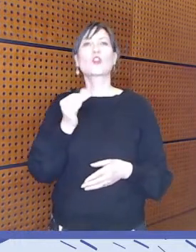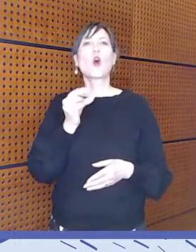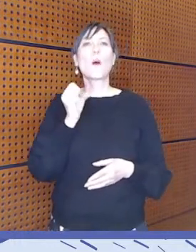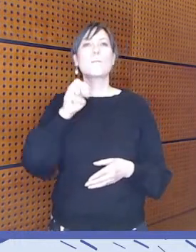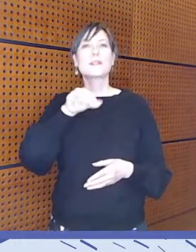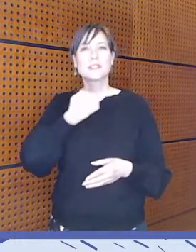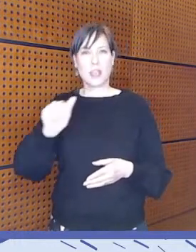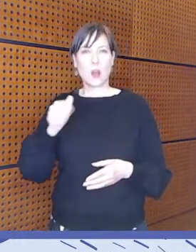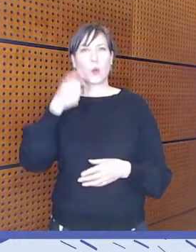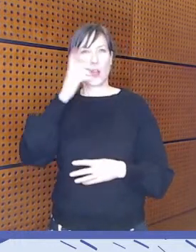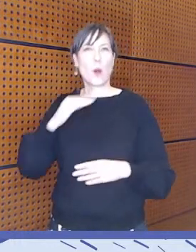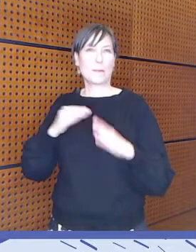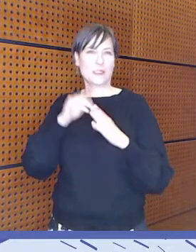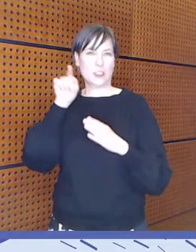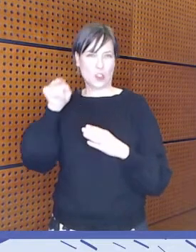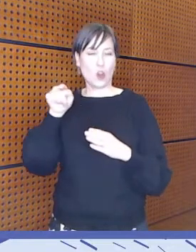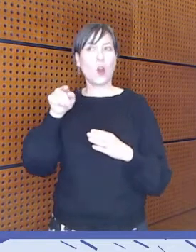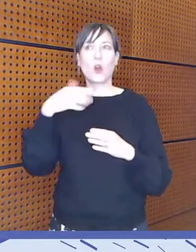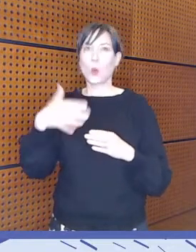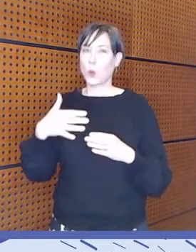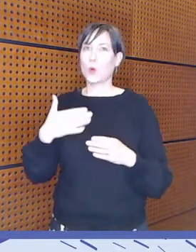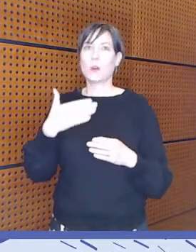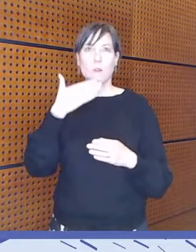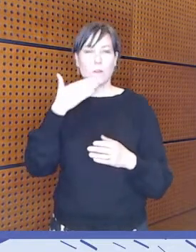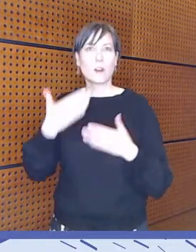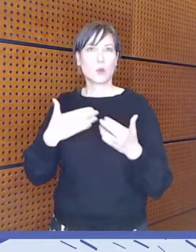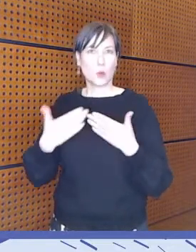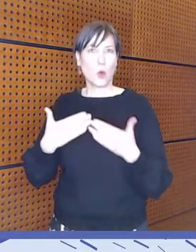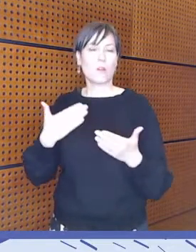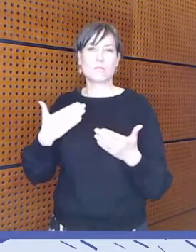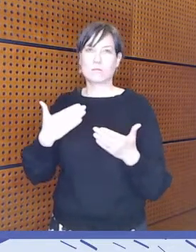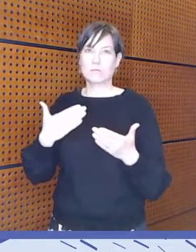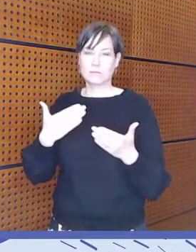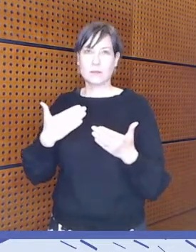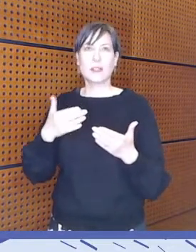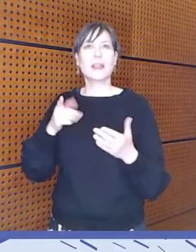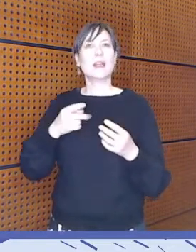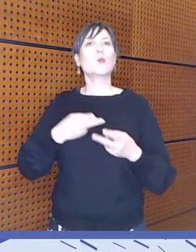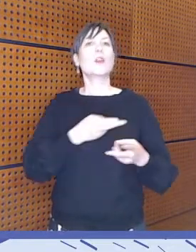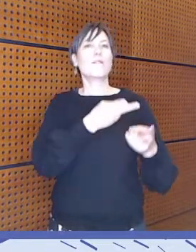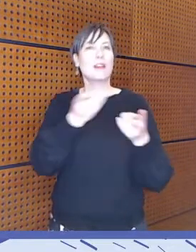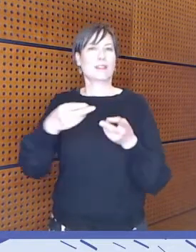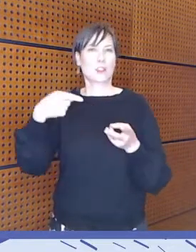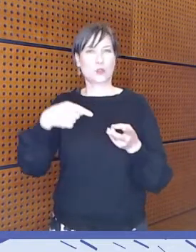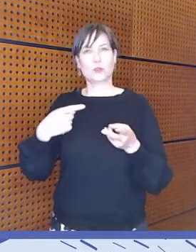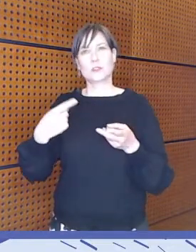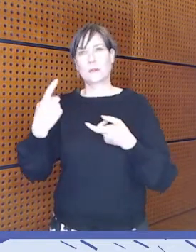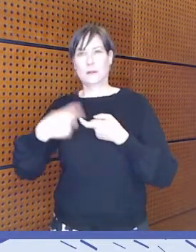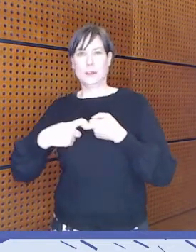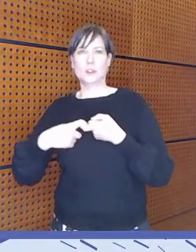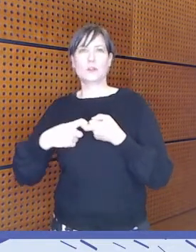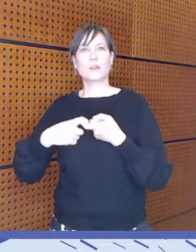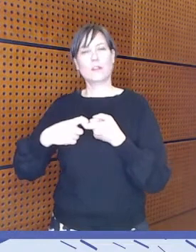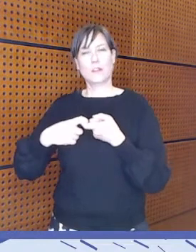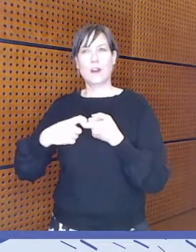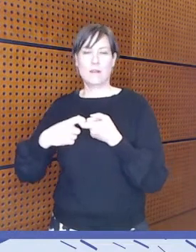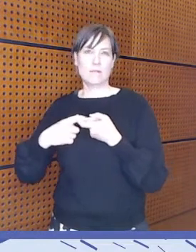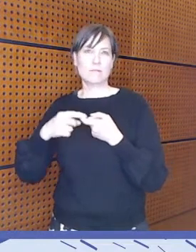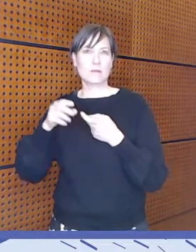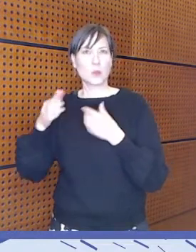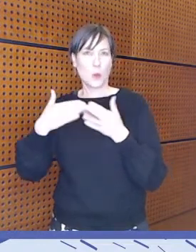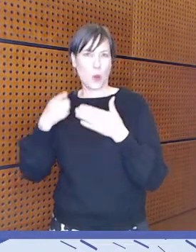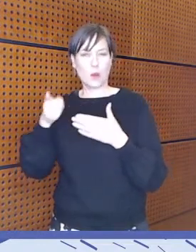tehnyt uraa uurtavaa työtä yhdenvertaisuuteen perustuvan lähestymistavan parissa.